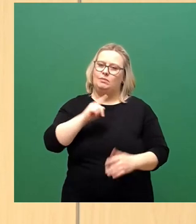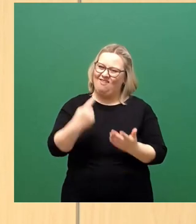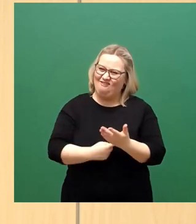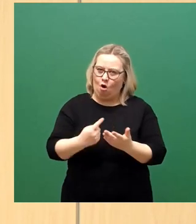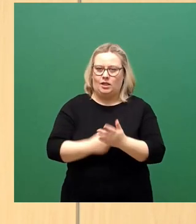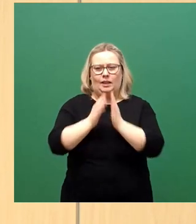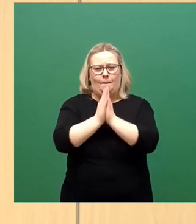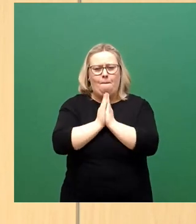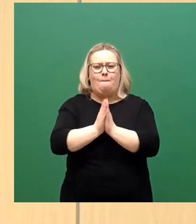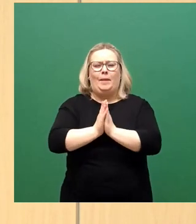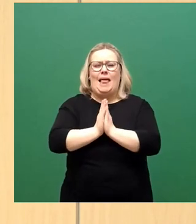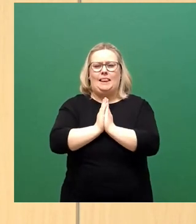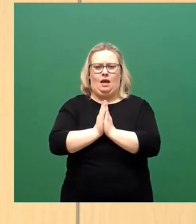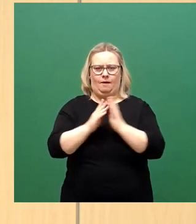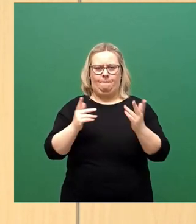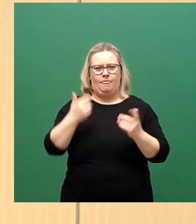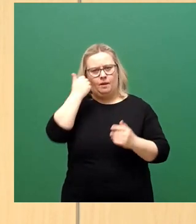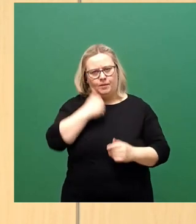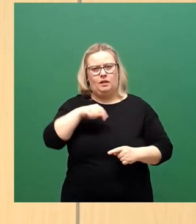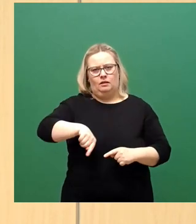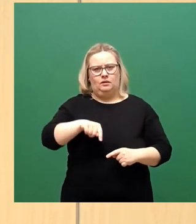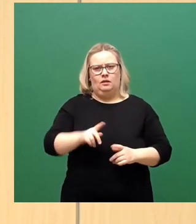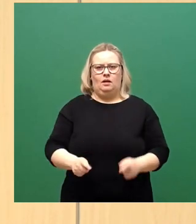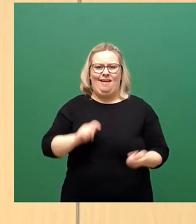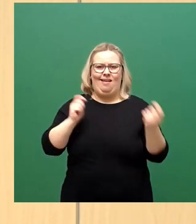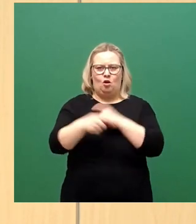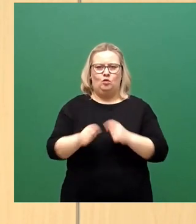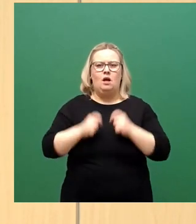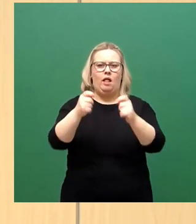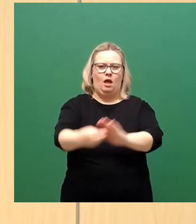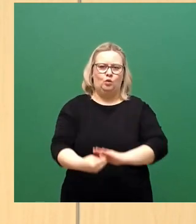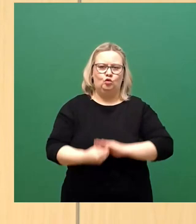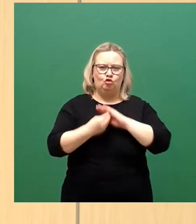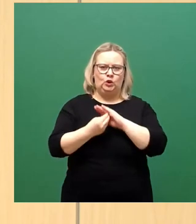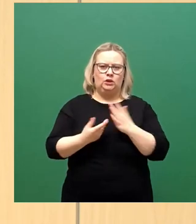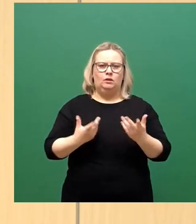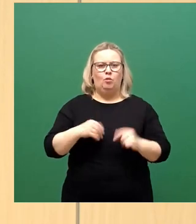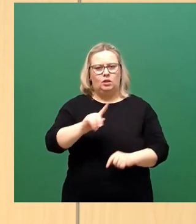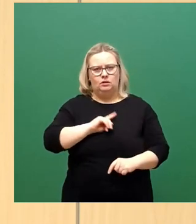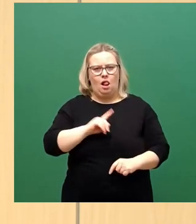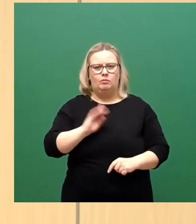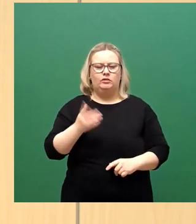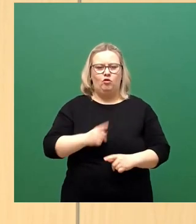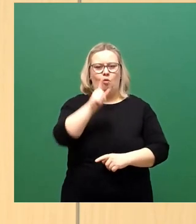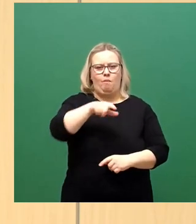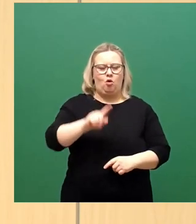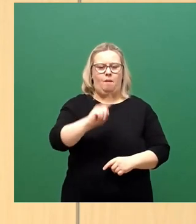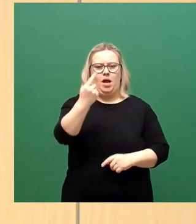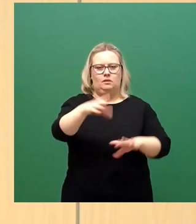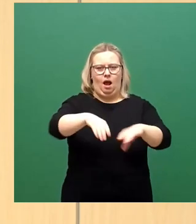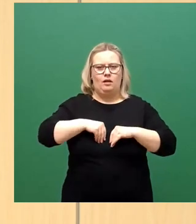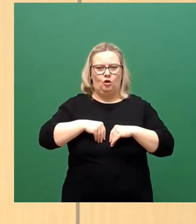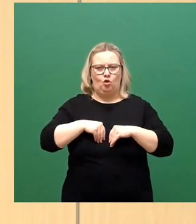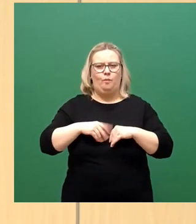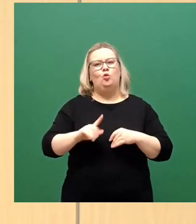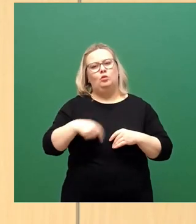eindringlich, unterstützen Sie diesen Änderungsantrag, den wir hier stellen, den wir aus dem Antrag des Oberbürgermeisters aufgenommen haben, um damit